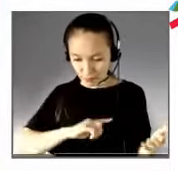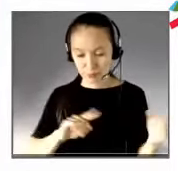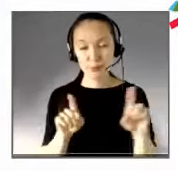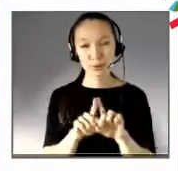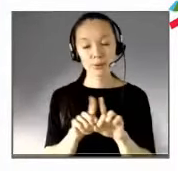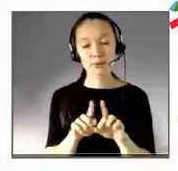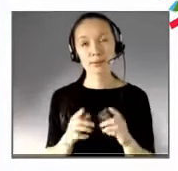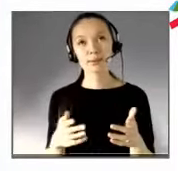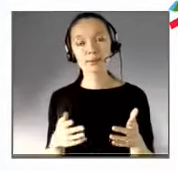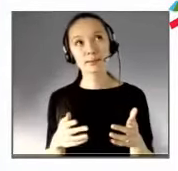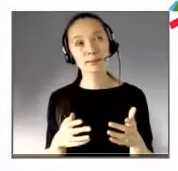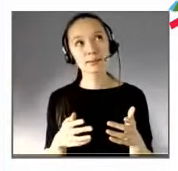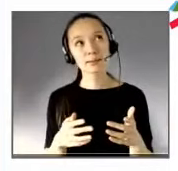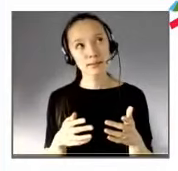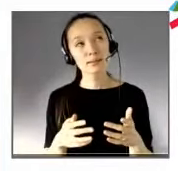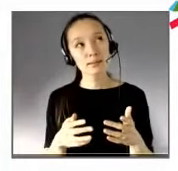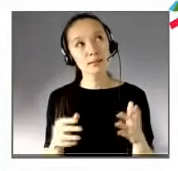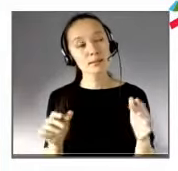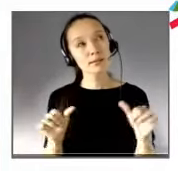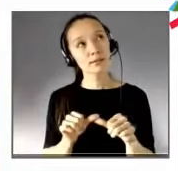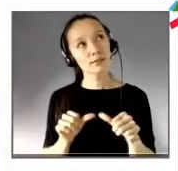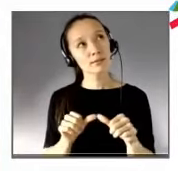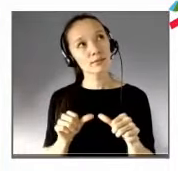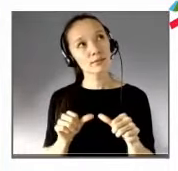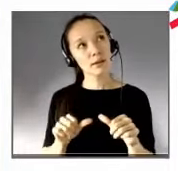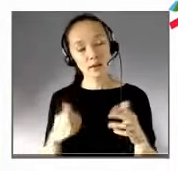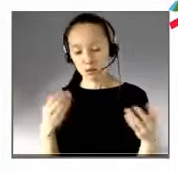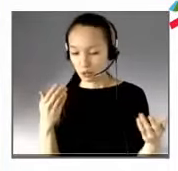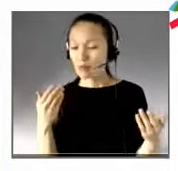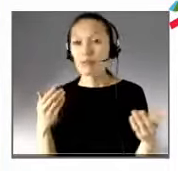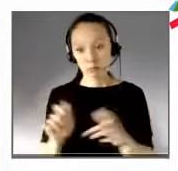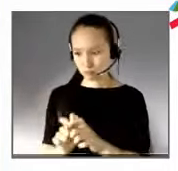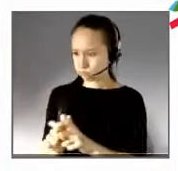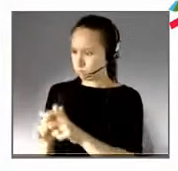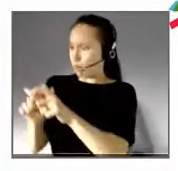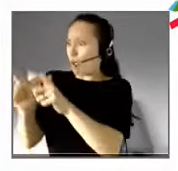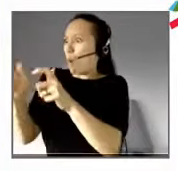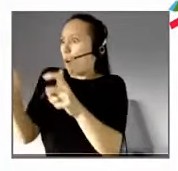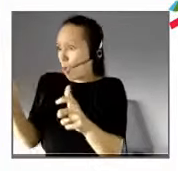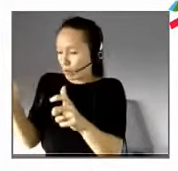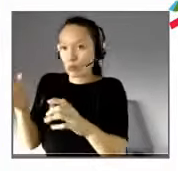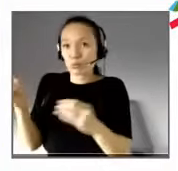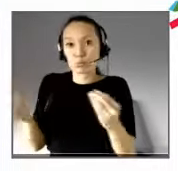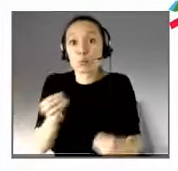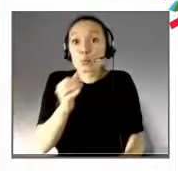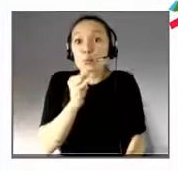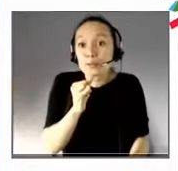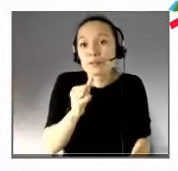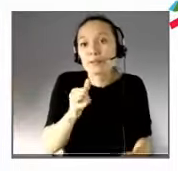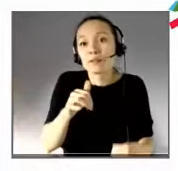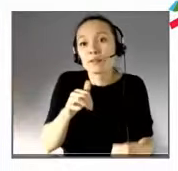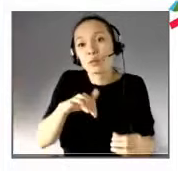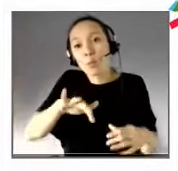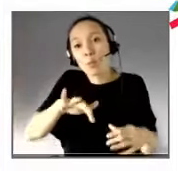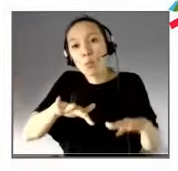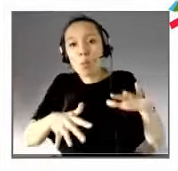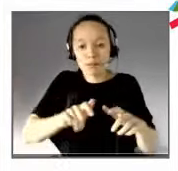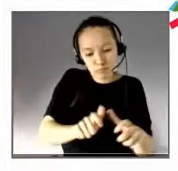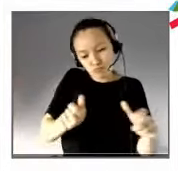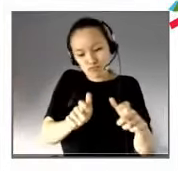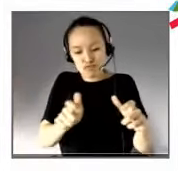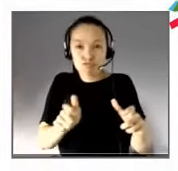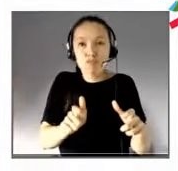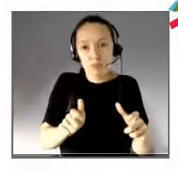il est sans doute par rapport à des PME qui sont... Tout le monde est mobilisé, bien sûr, mais par rapport à des PME, c'est sans doute d'aller vers les plus fragiles.